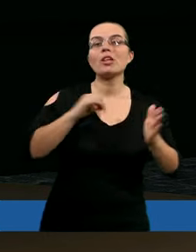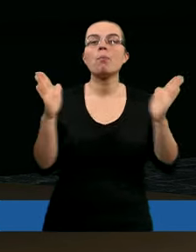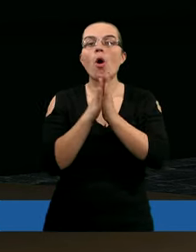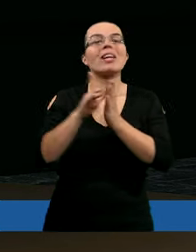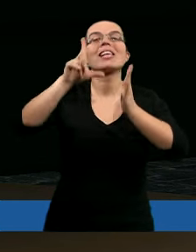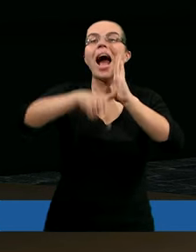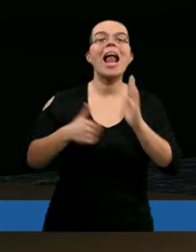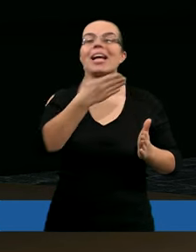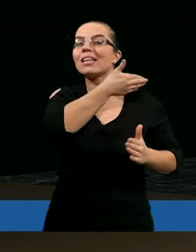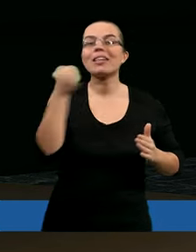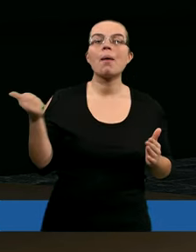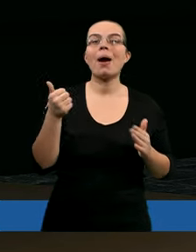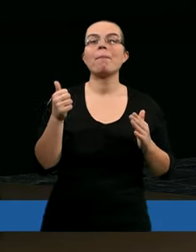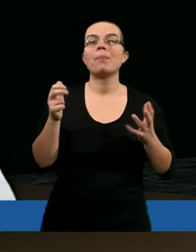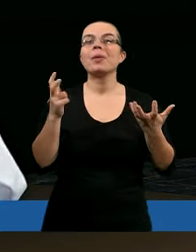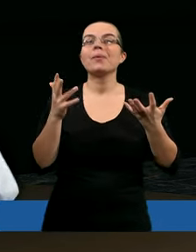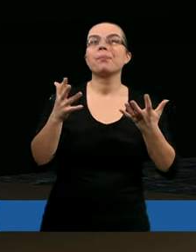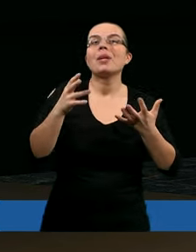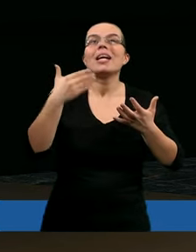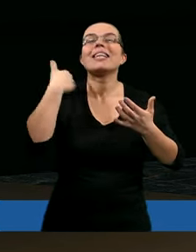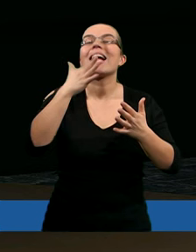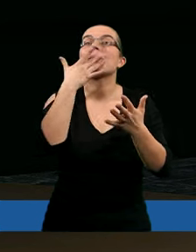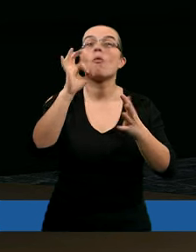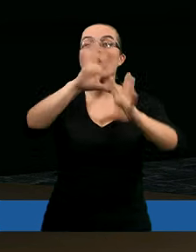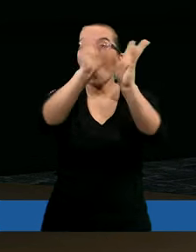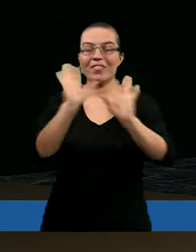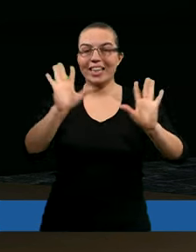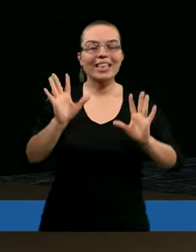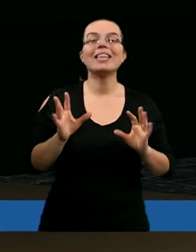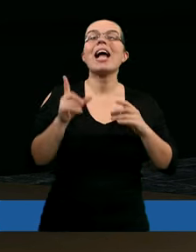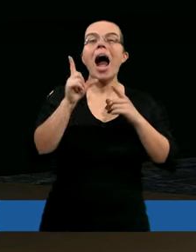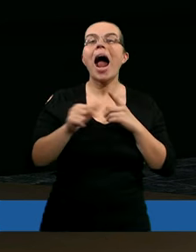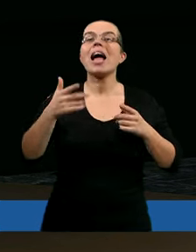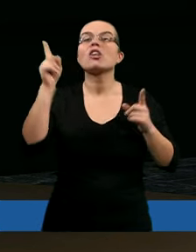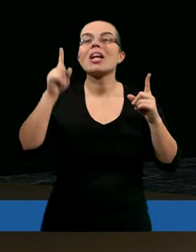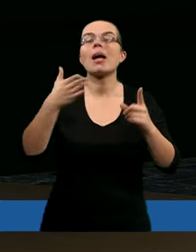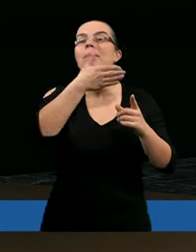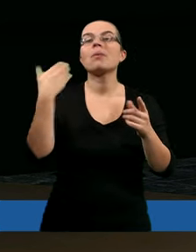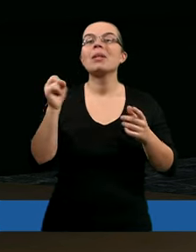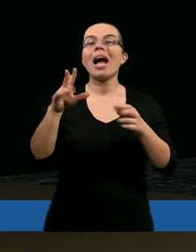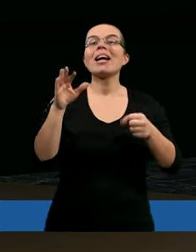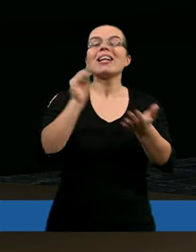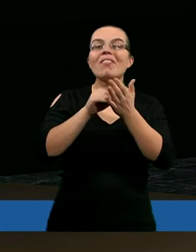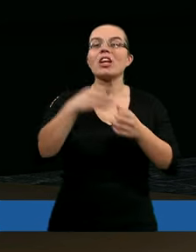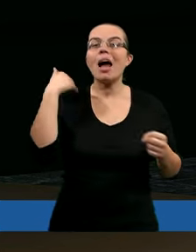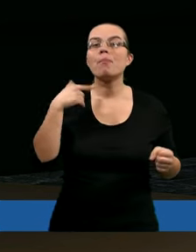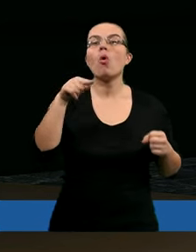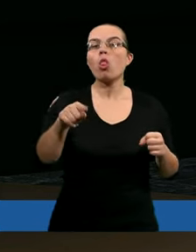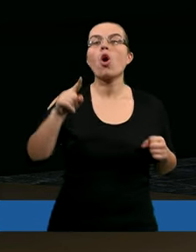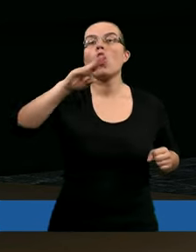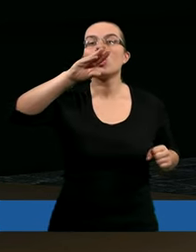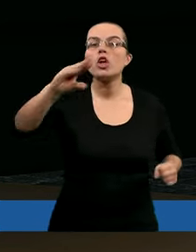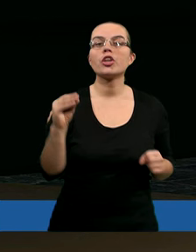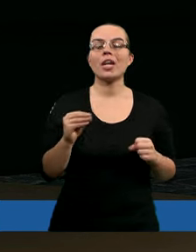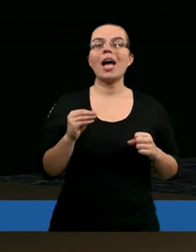ale nie mamy, znaczy nie chcę tam mówić za wszystkich, ale fajnym takim zwyczajem byłoby po prostu